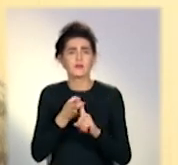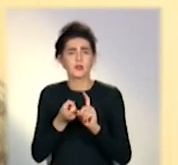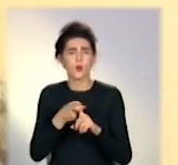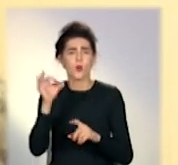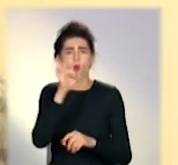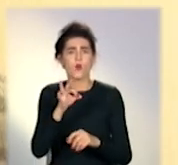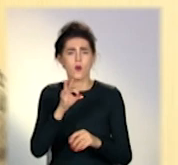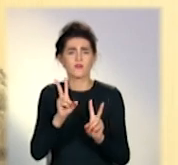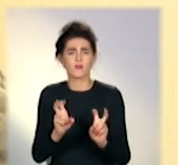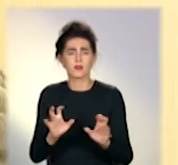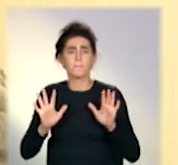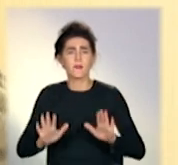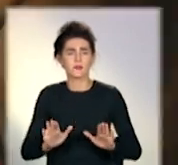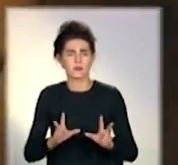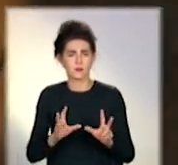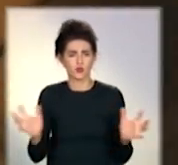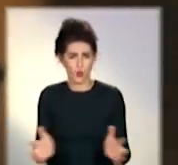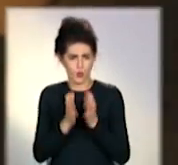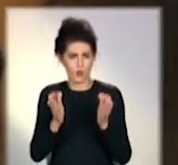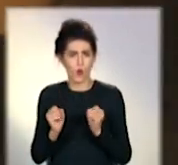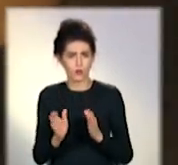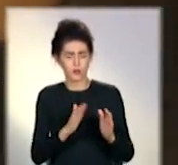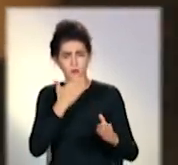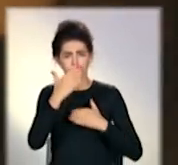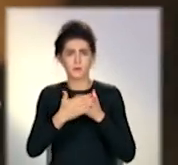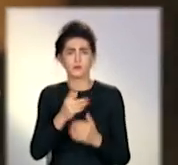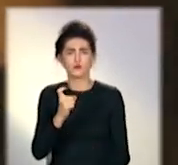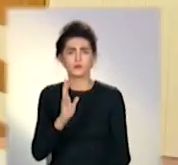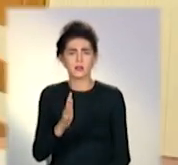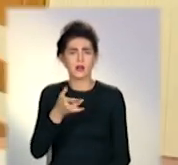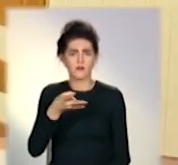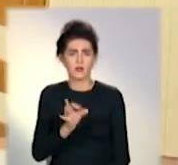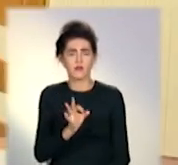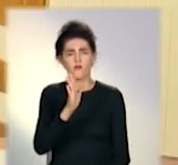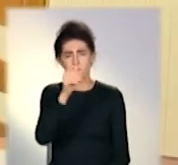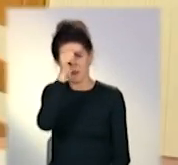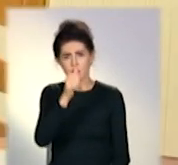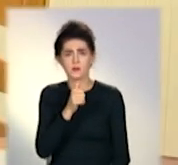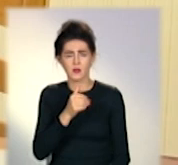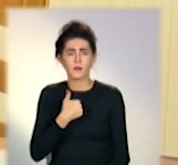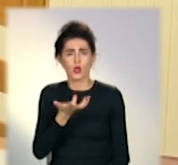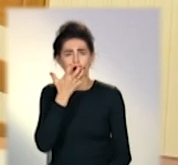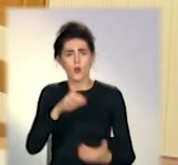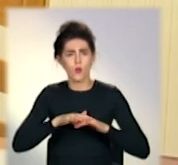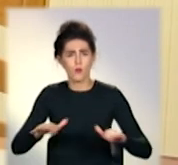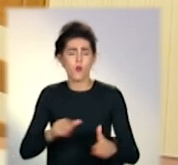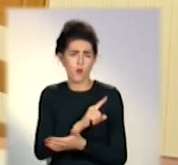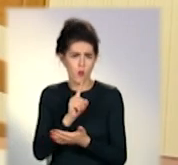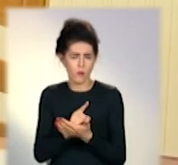утримання гуртожитку, порядку десь 150 гривень за місяць. Гуртожиток будемо опалювати обов